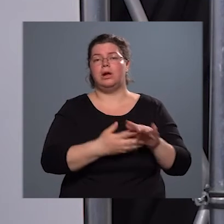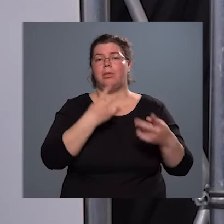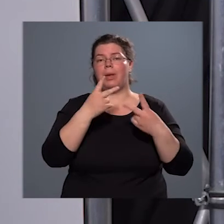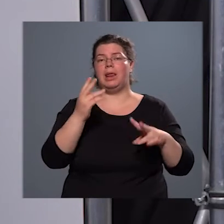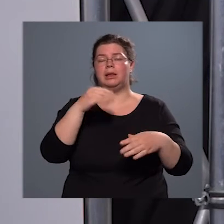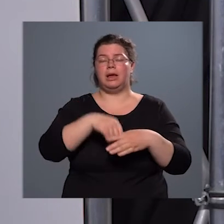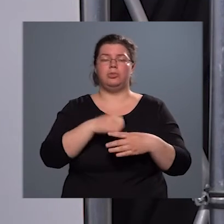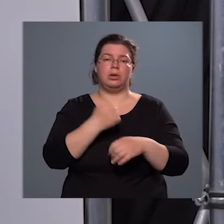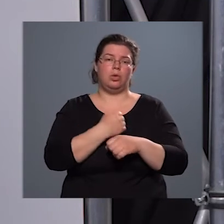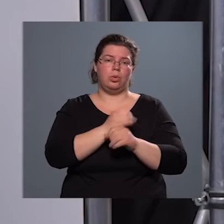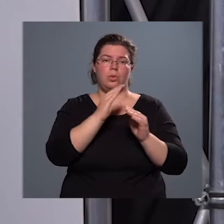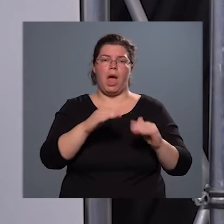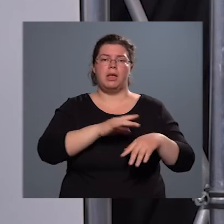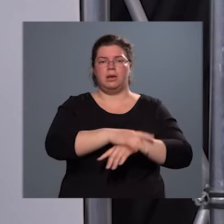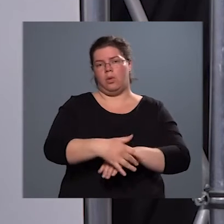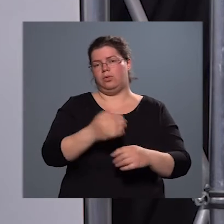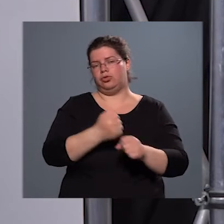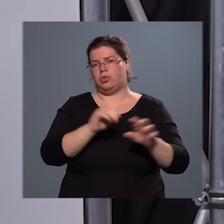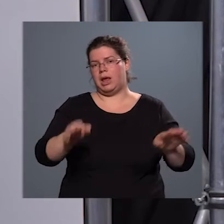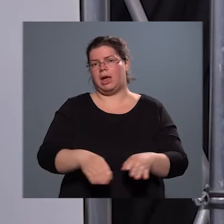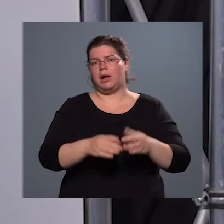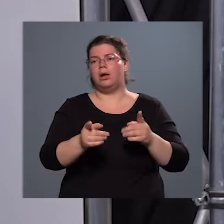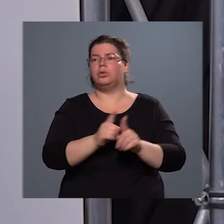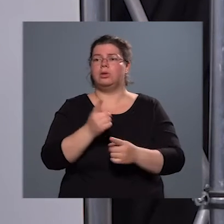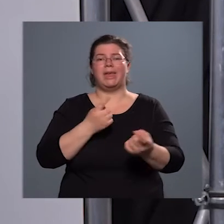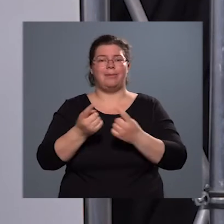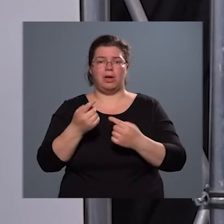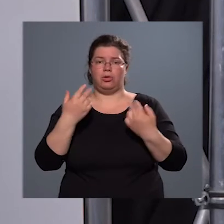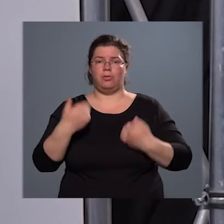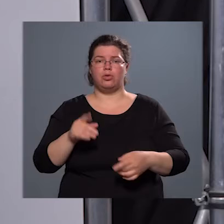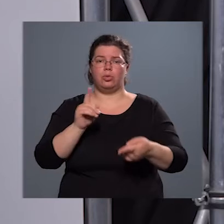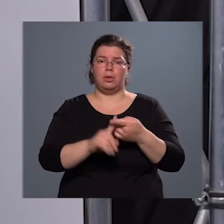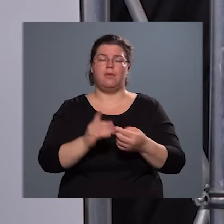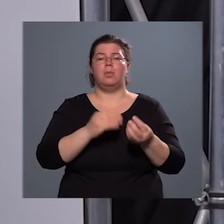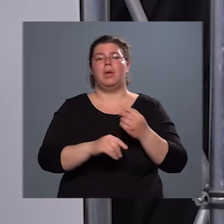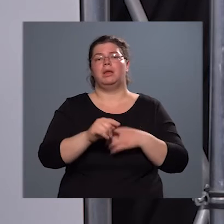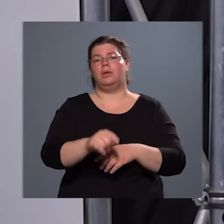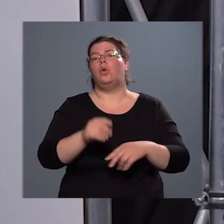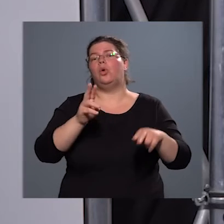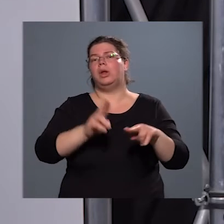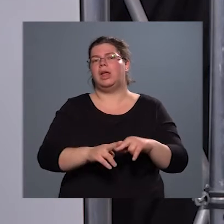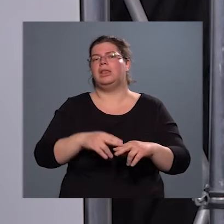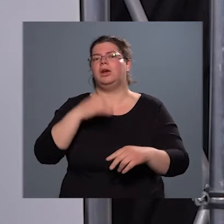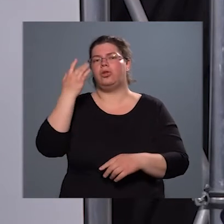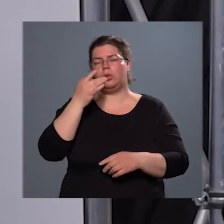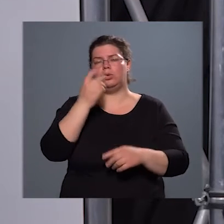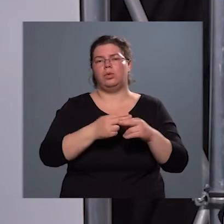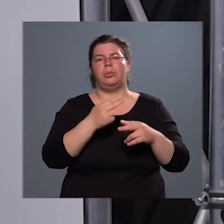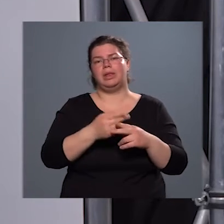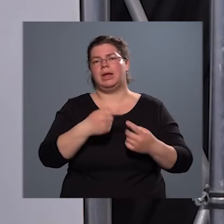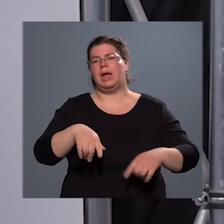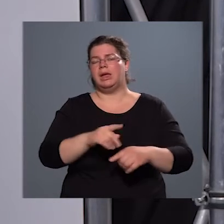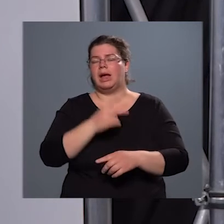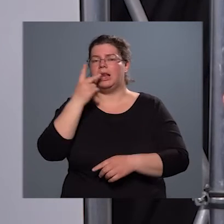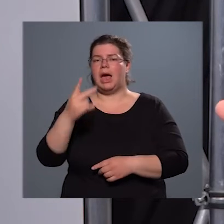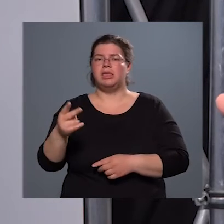dolgozó házi orvos kollégákkal ugyanúgy egymásra vagyunk utalva, hiszen az ő rendszeresen gondozott betegeiket látja el a